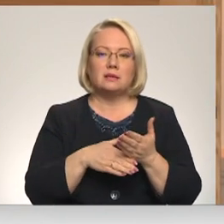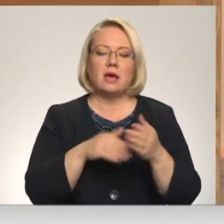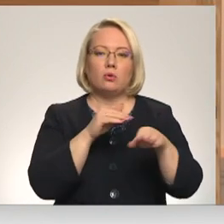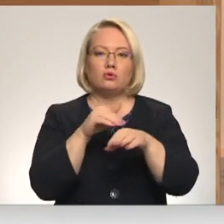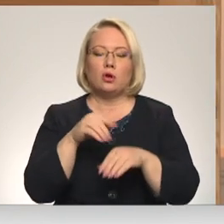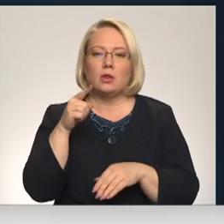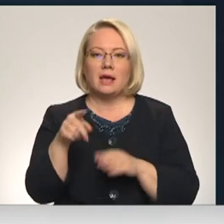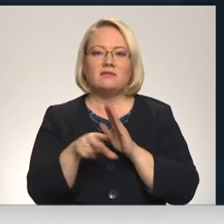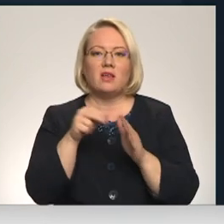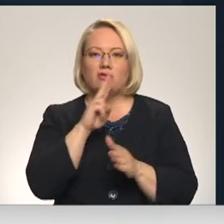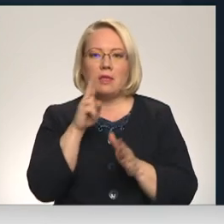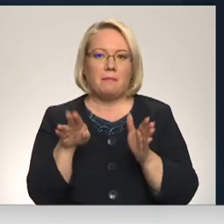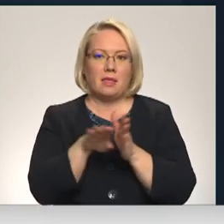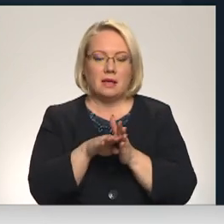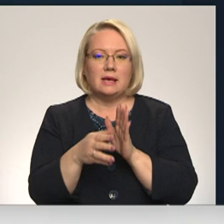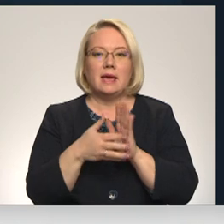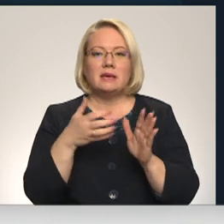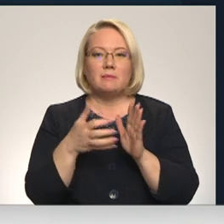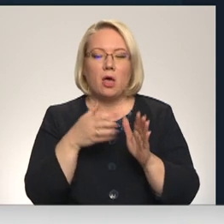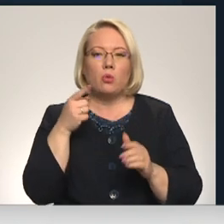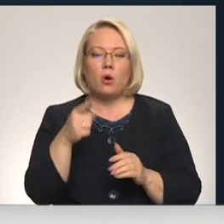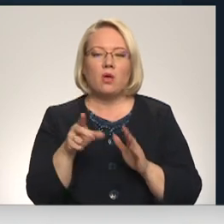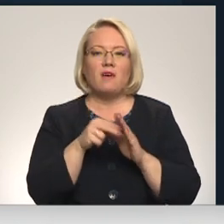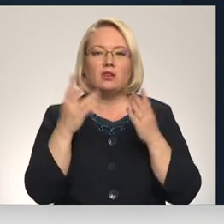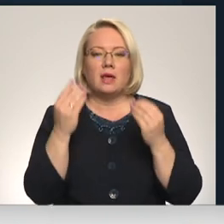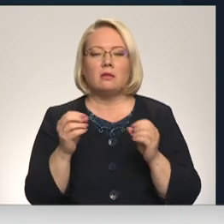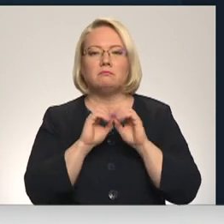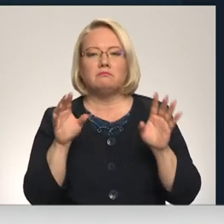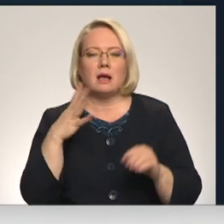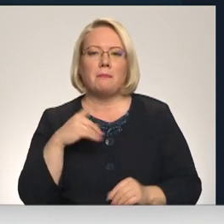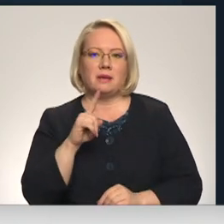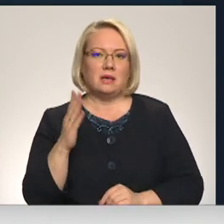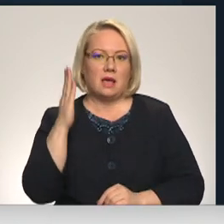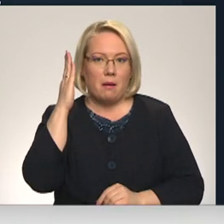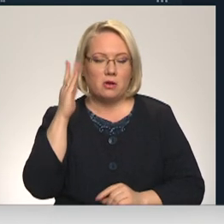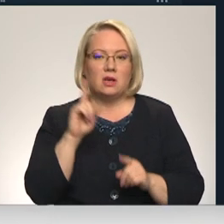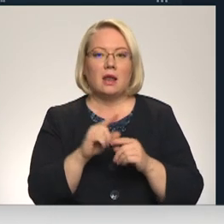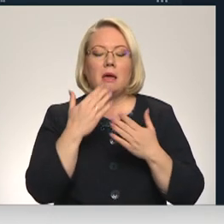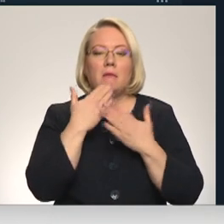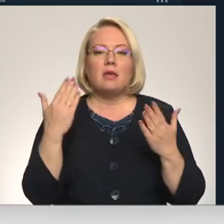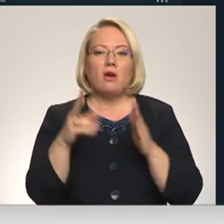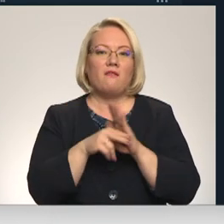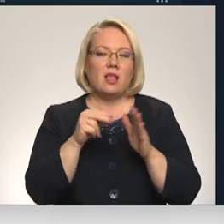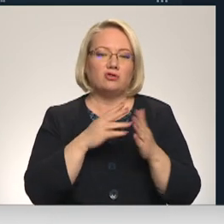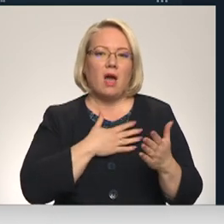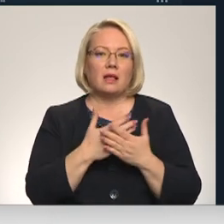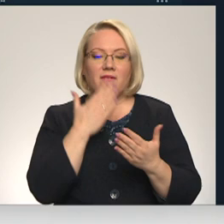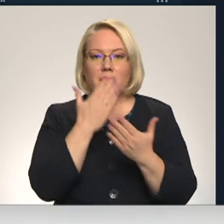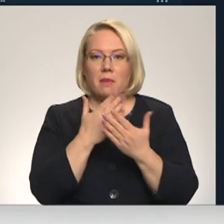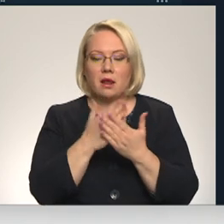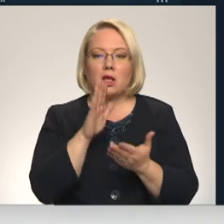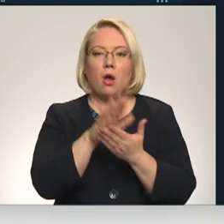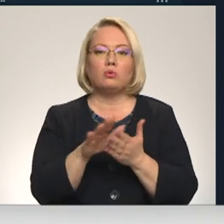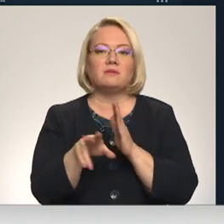vēlēšanās nepiedalās. Izmantojot mirkļbirku vēlēšana dienu, pastāstot, kāpēc ir jābalso. Arī pēdējo vēlēšana aktivitāti parāda, ka uz